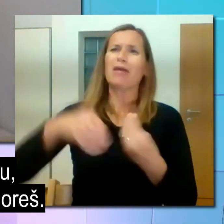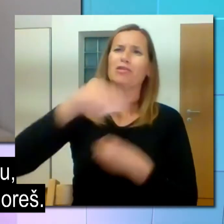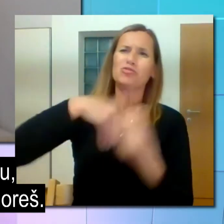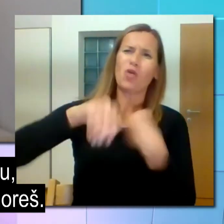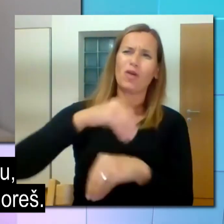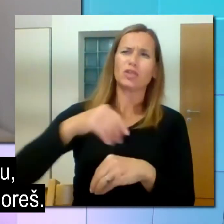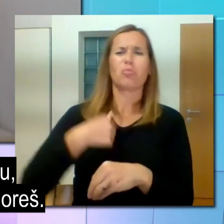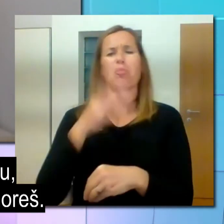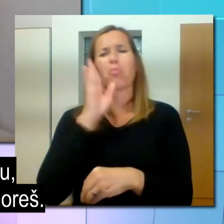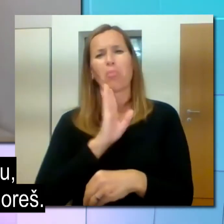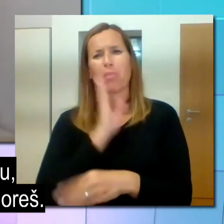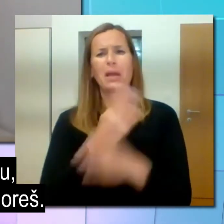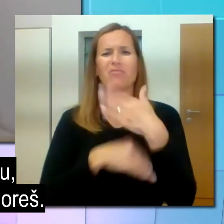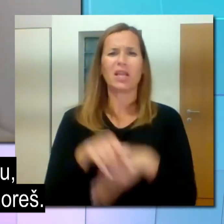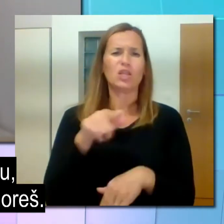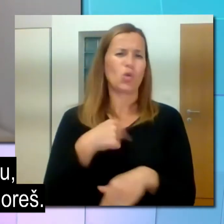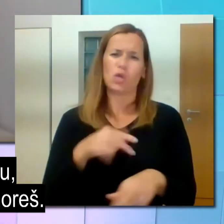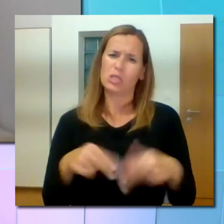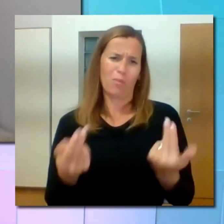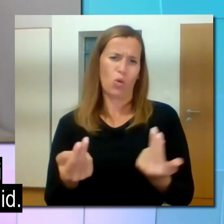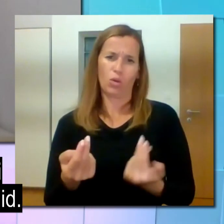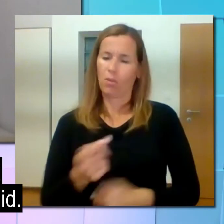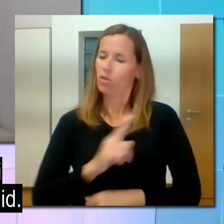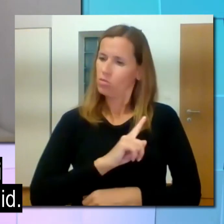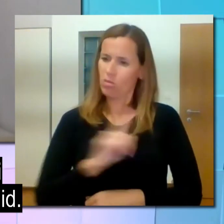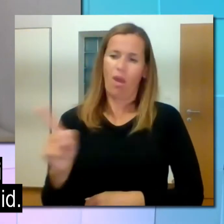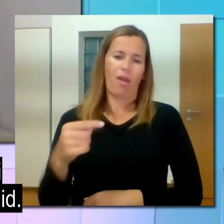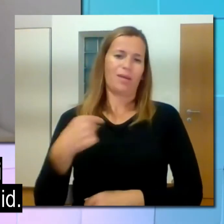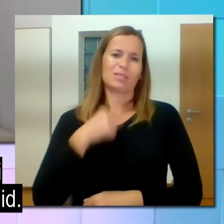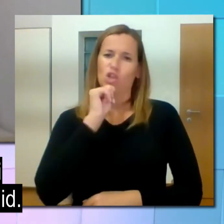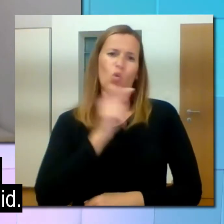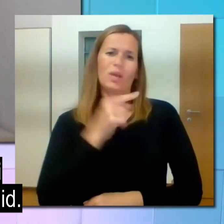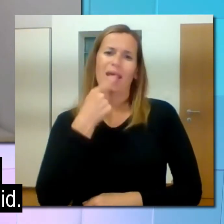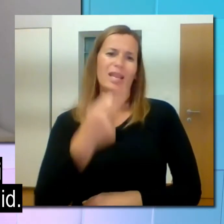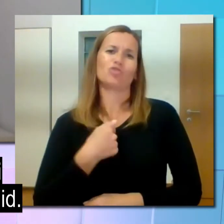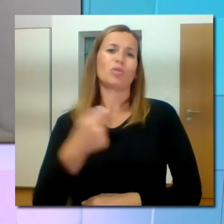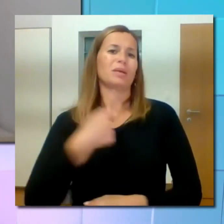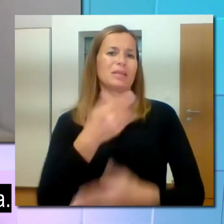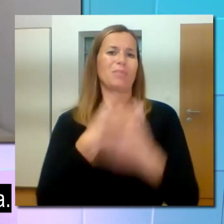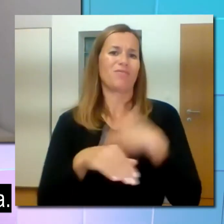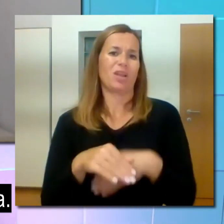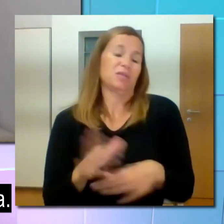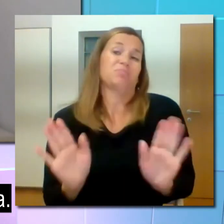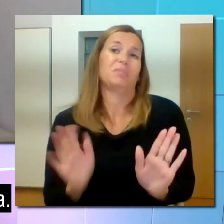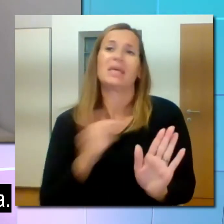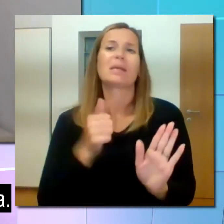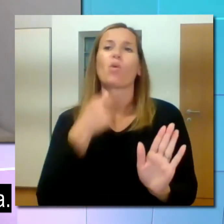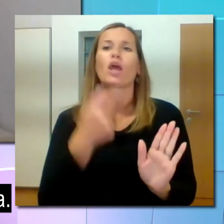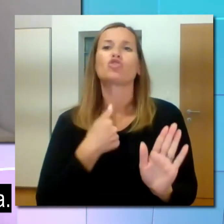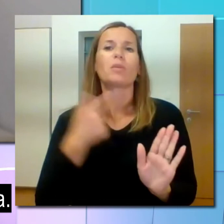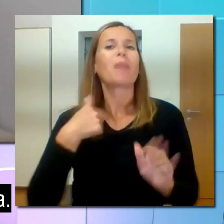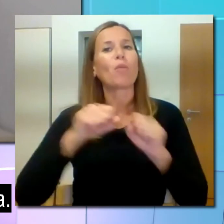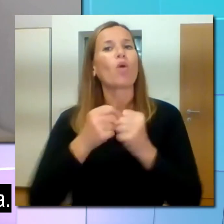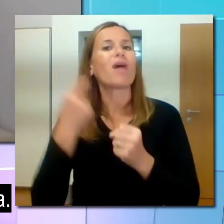reka, jaz sem pa invalid, pa tega ne morem. Jaz pa zapravo nikoli ne rečem, da sem invalid. Jaz pač ne slišim